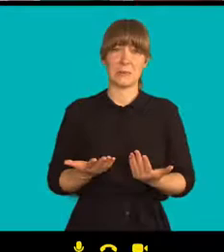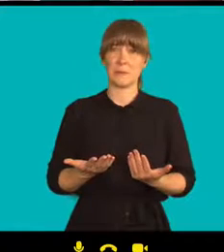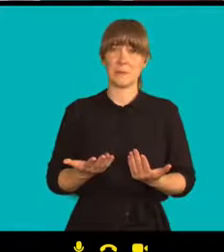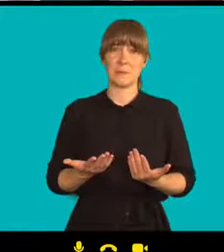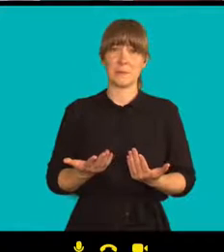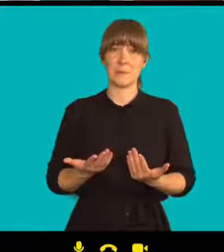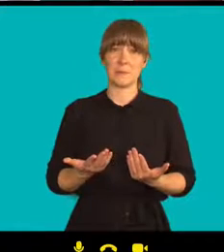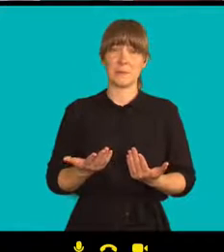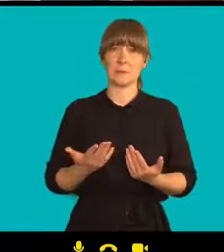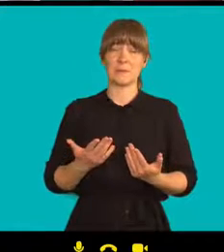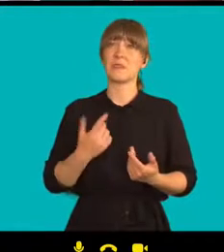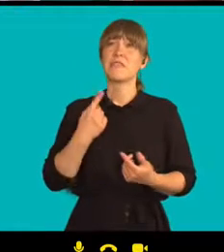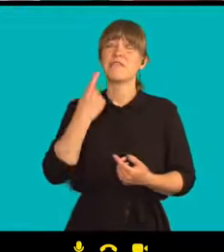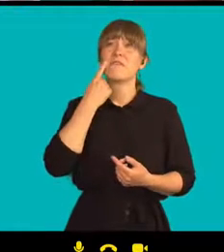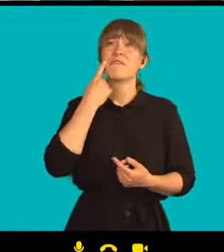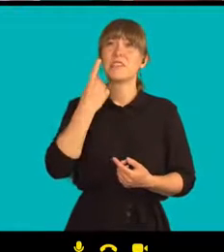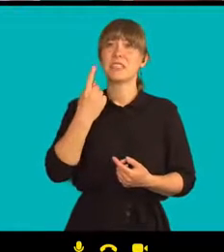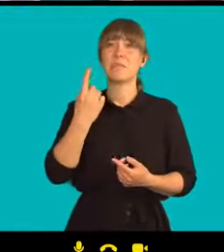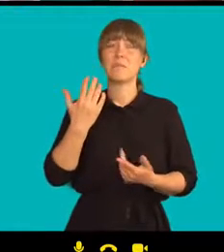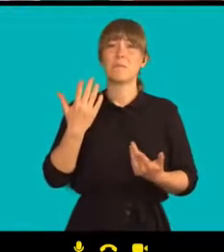vidím svobodu